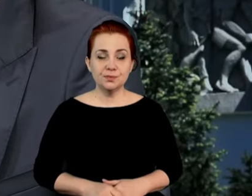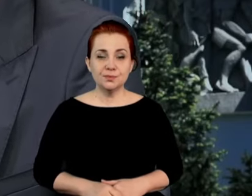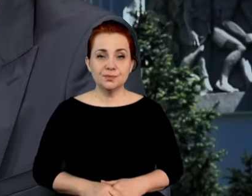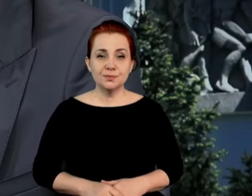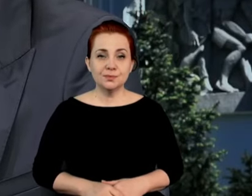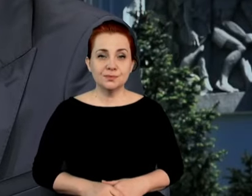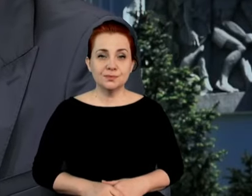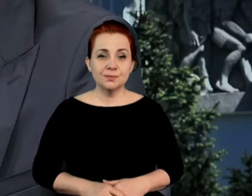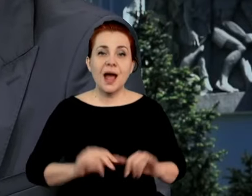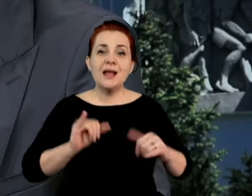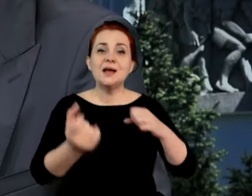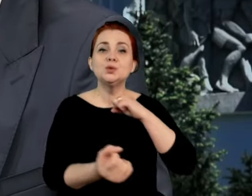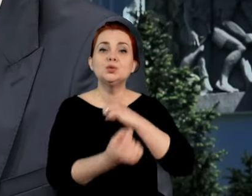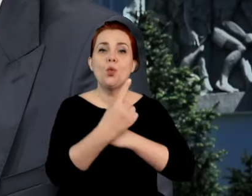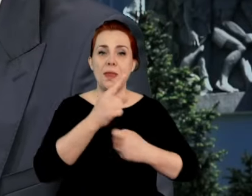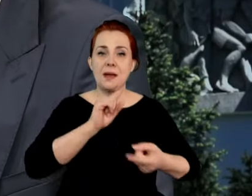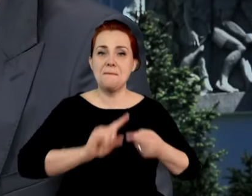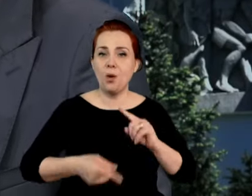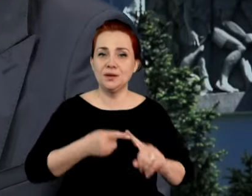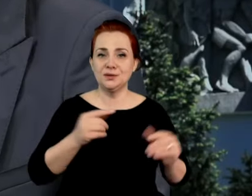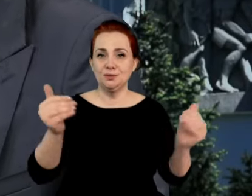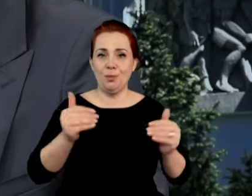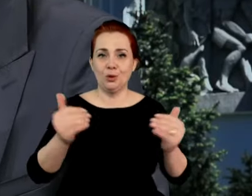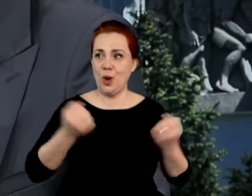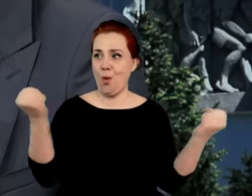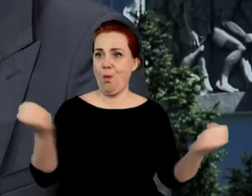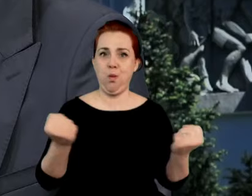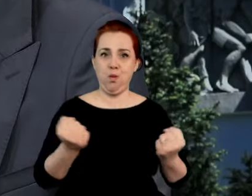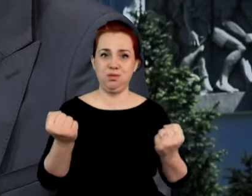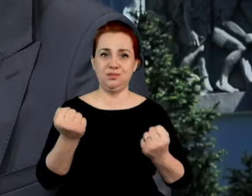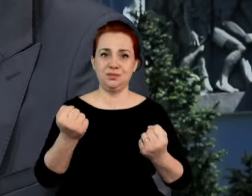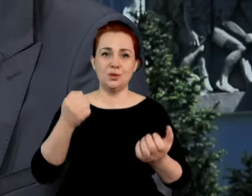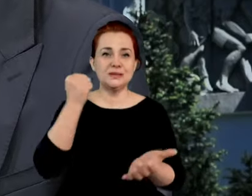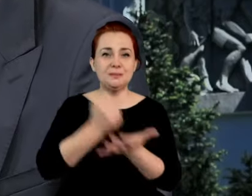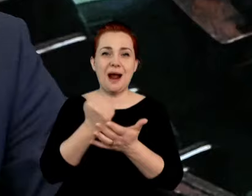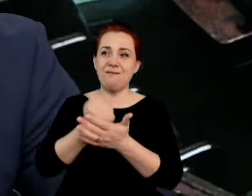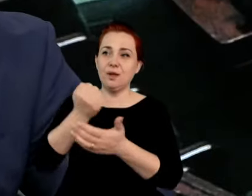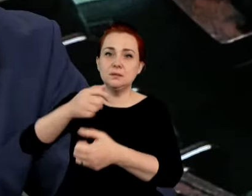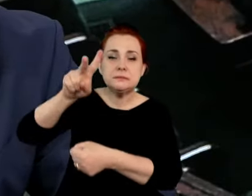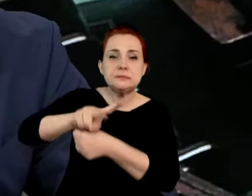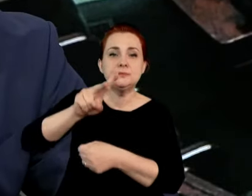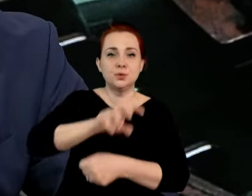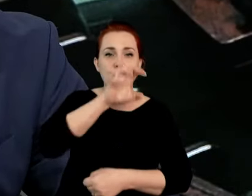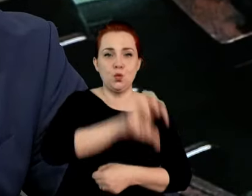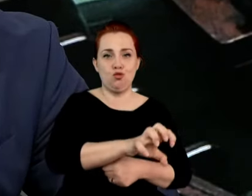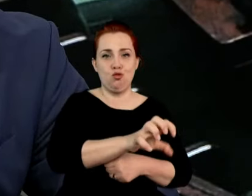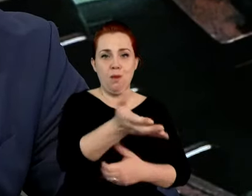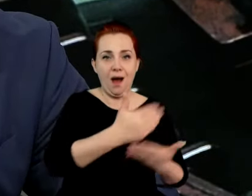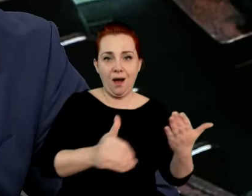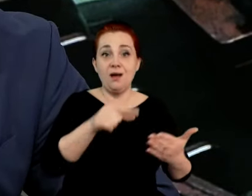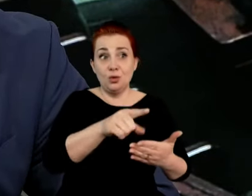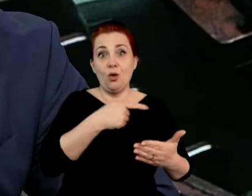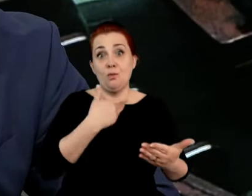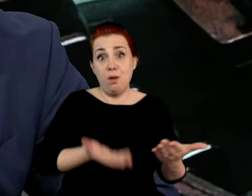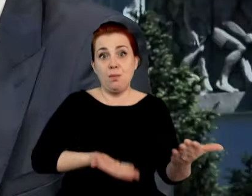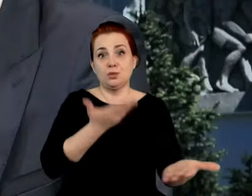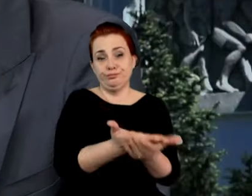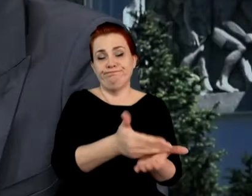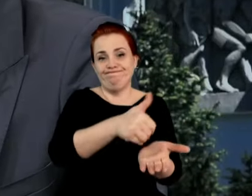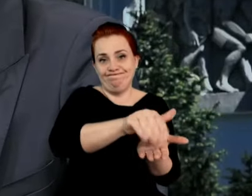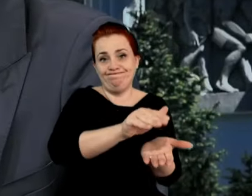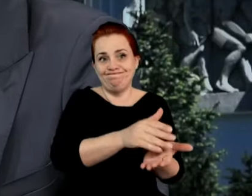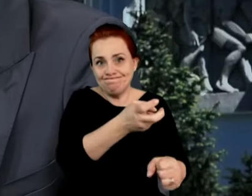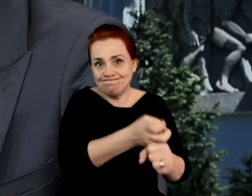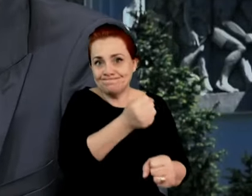No jaką konsekwencję polityczną można ponieść największą w kontekście nadzorowania czy odpowiadania za dany sektor? No można otrzymać dymisję. No i Jacek Żalek